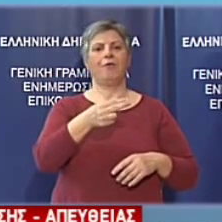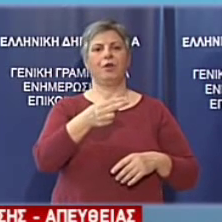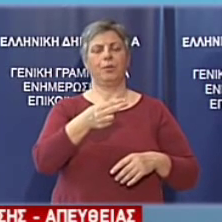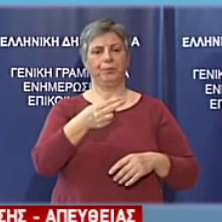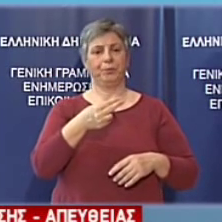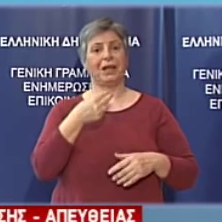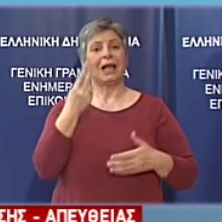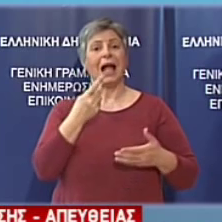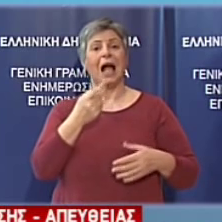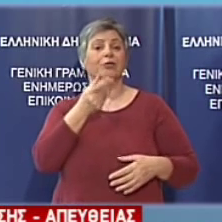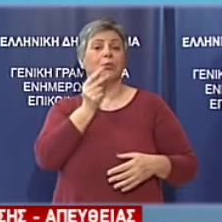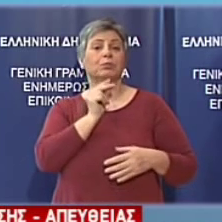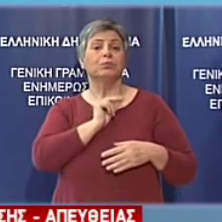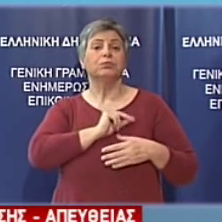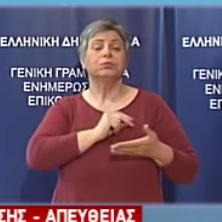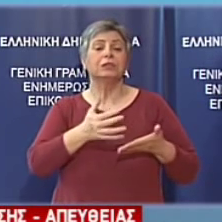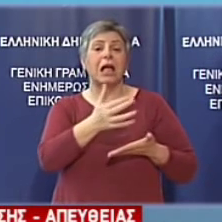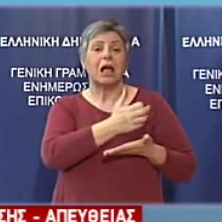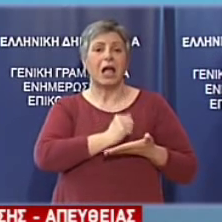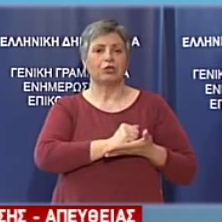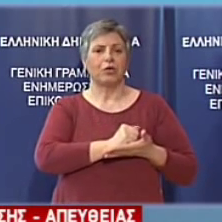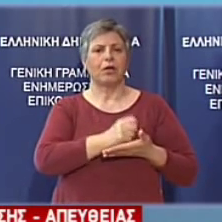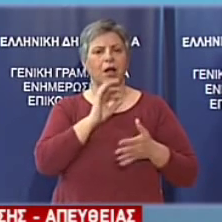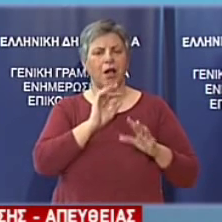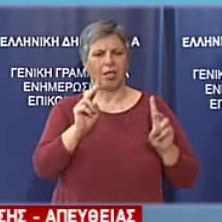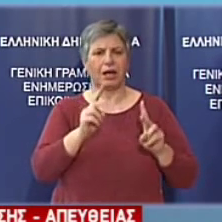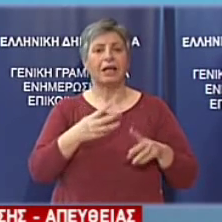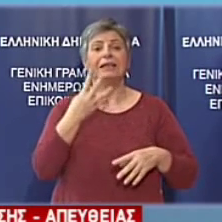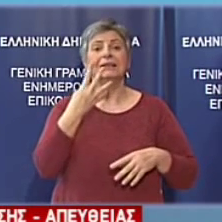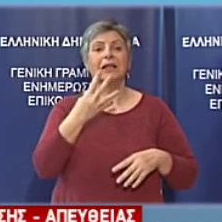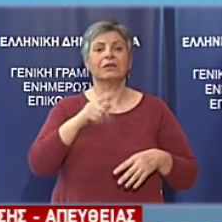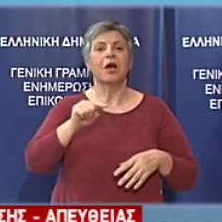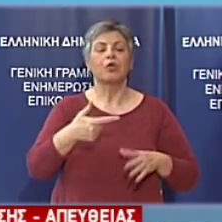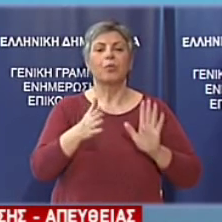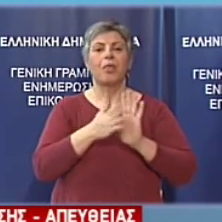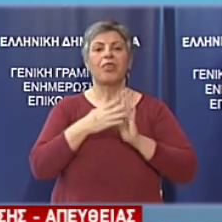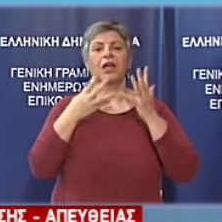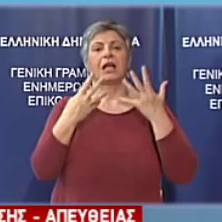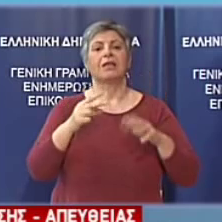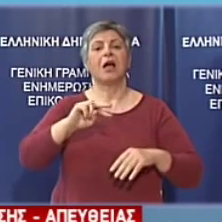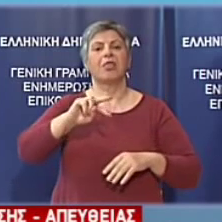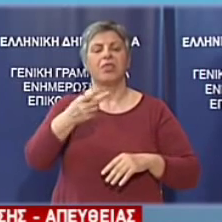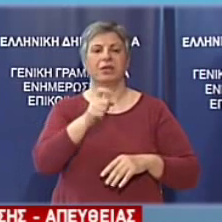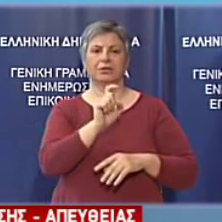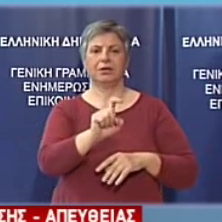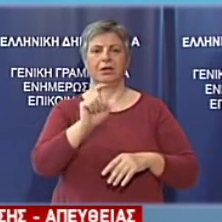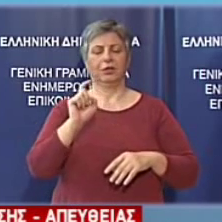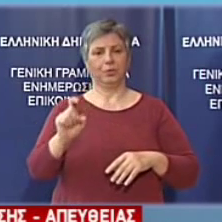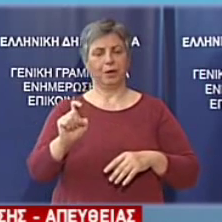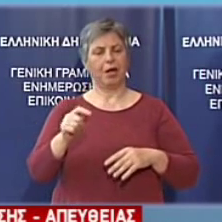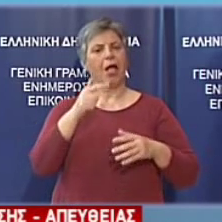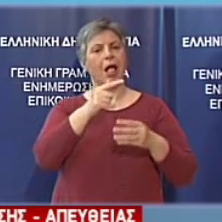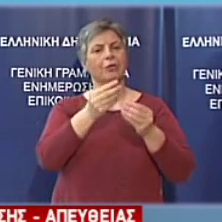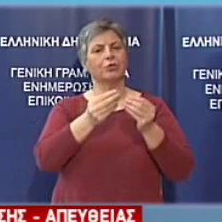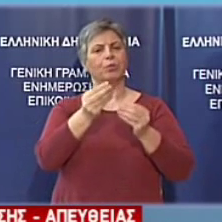των καθαρών εσόδων του κρατικού προϋπολογισμού ανήλθε σε 4,219 δις ευρώ και το ποσό αυτό είναι αυξημένο